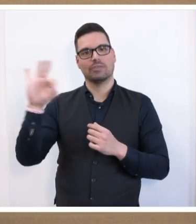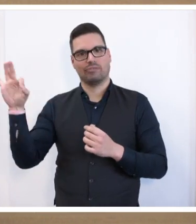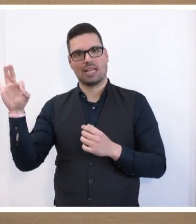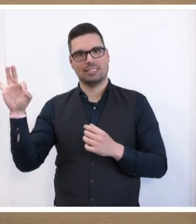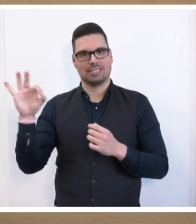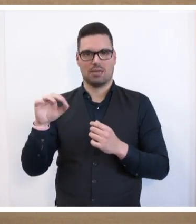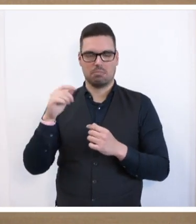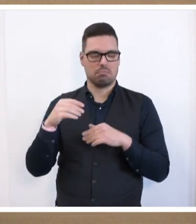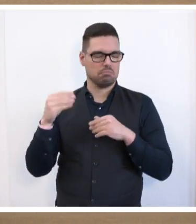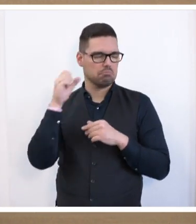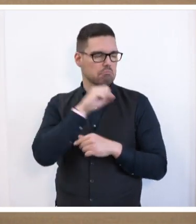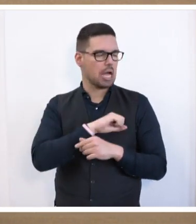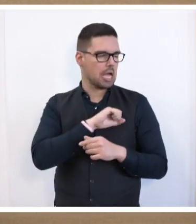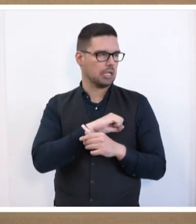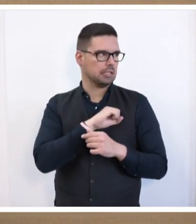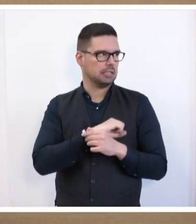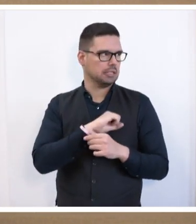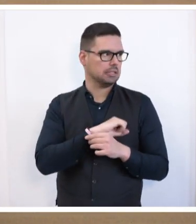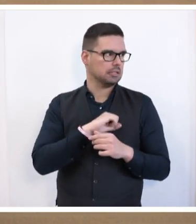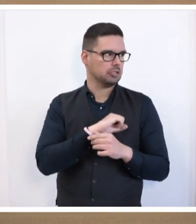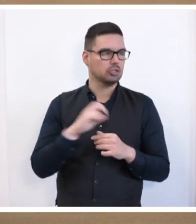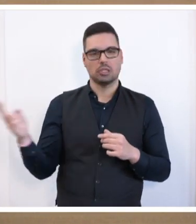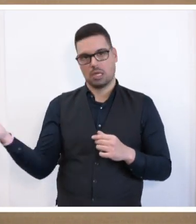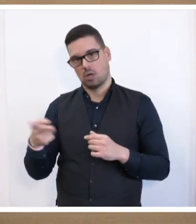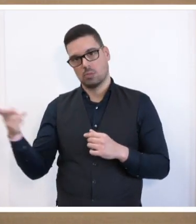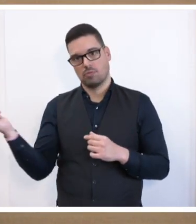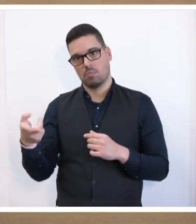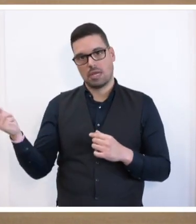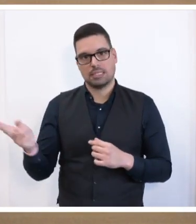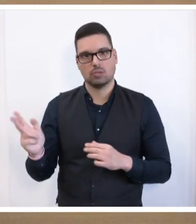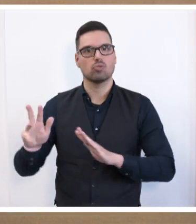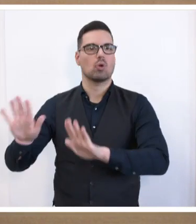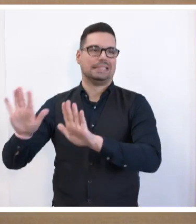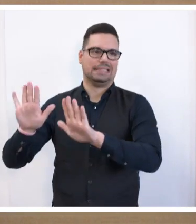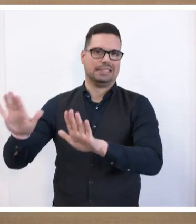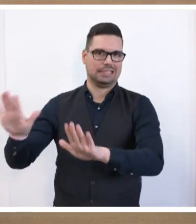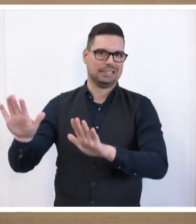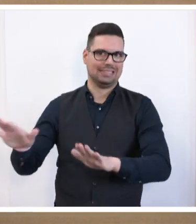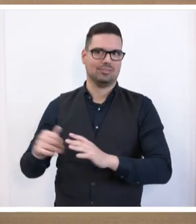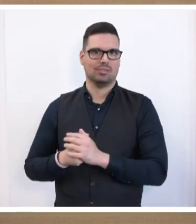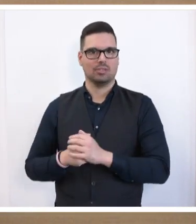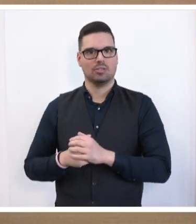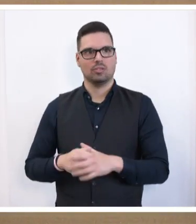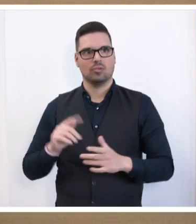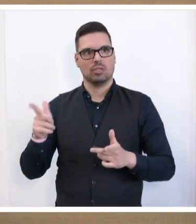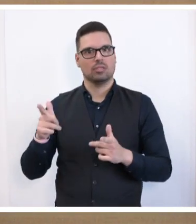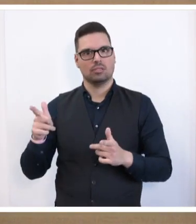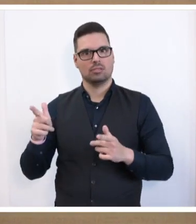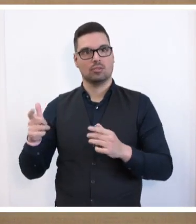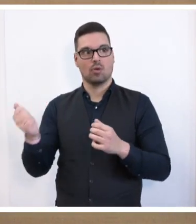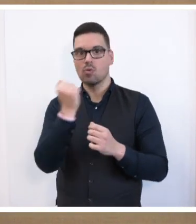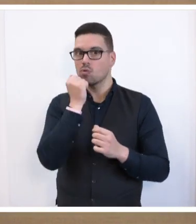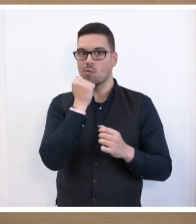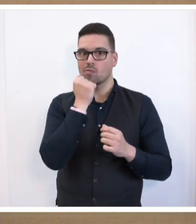Einfach nur peinlich. Hauptsache für sie beide, die Leute noch ein wenig hinhalten und vertrösten und auf etwas Unbestimmtes